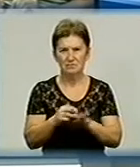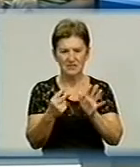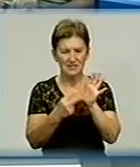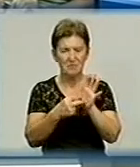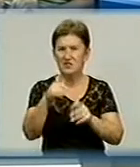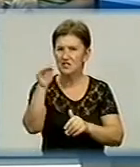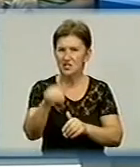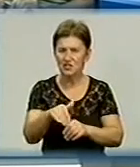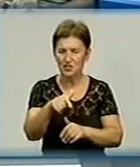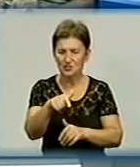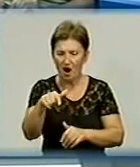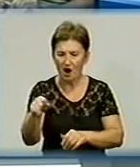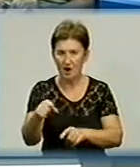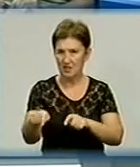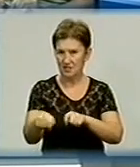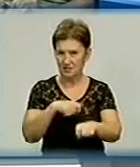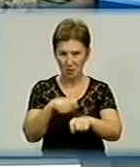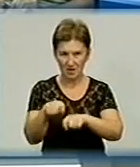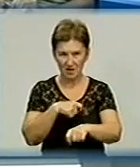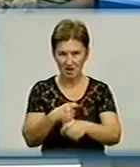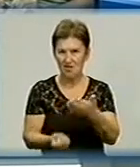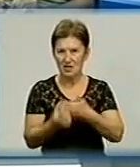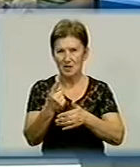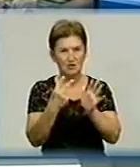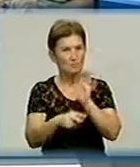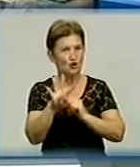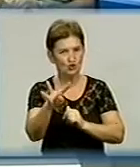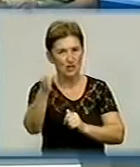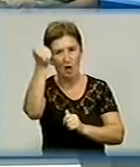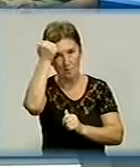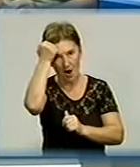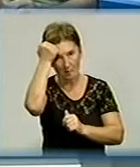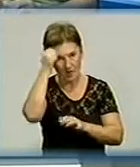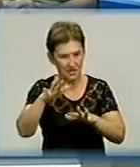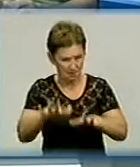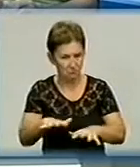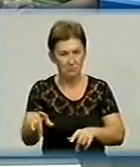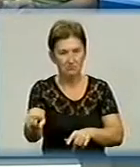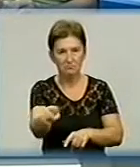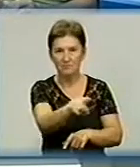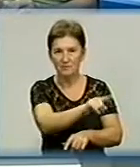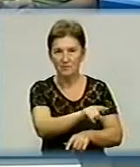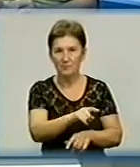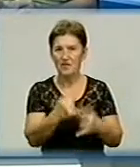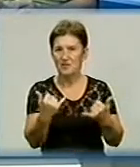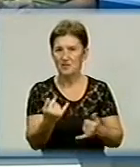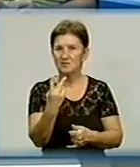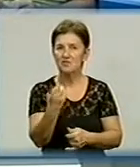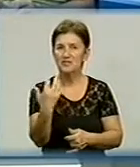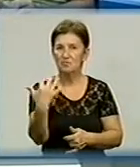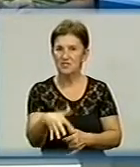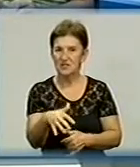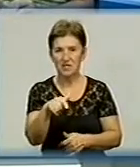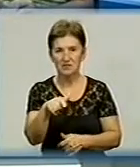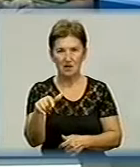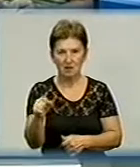Понад 7 тисяч. Виявили 74 пам'ятки. В цьому році ми обстежили заледве 250 гектарів.